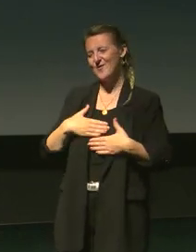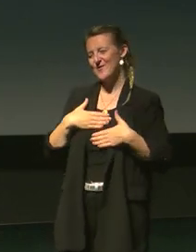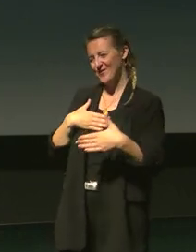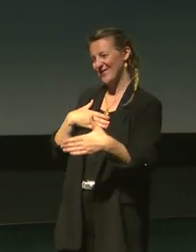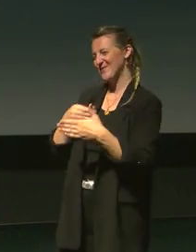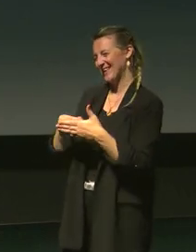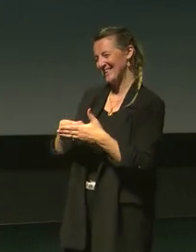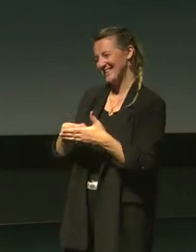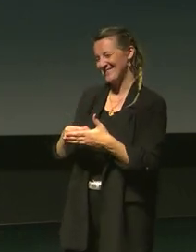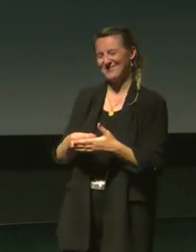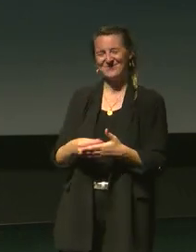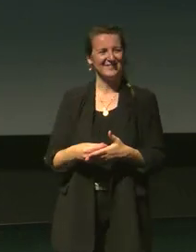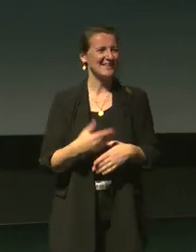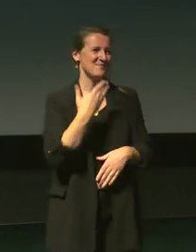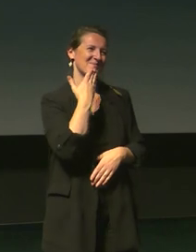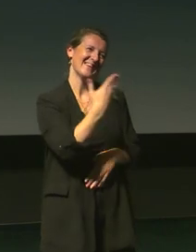voilà merci